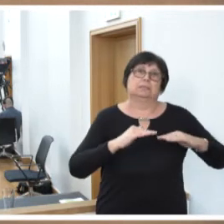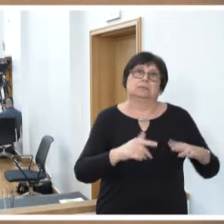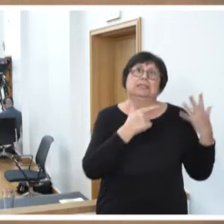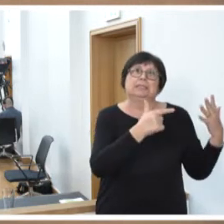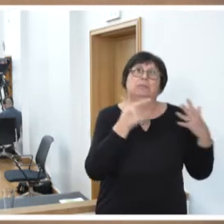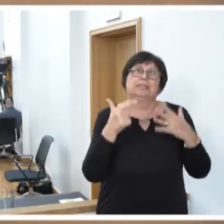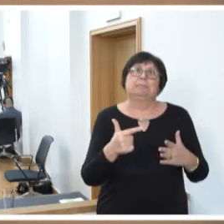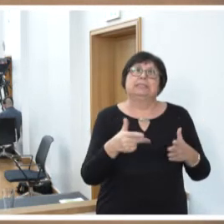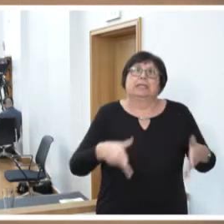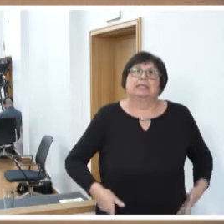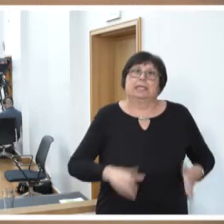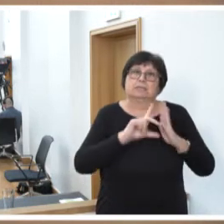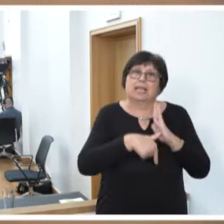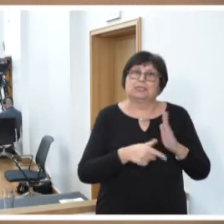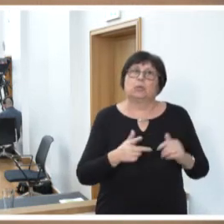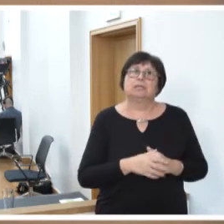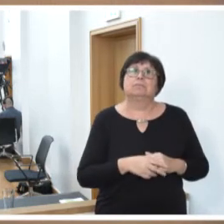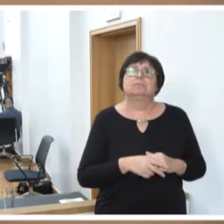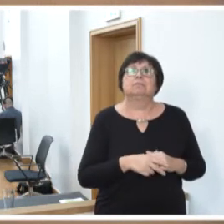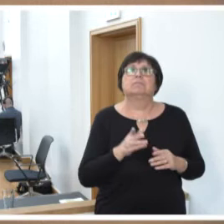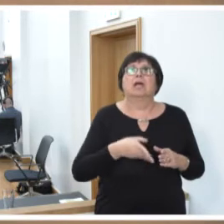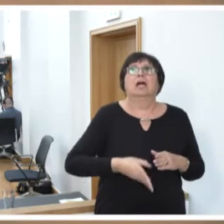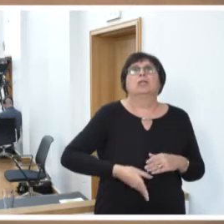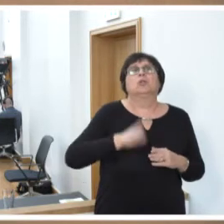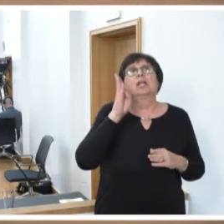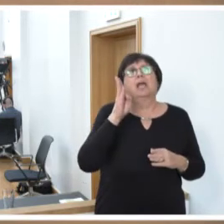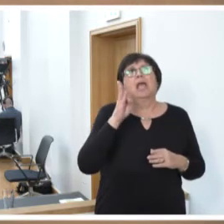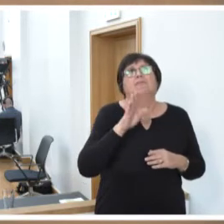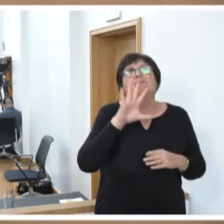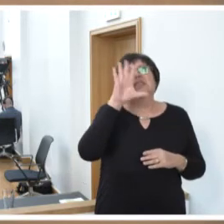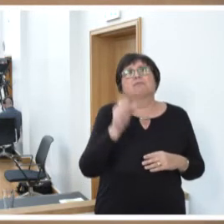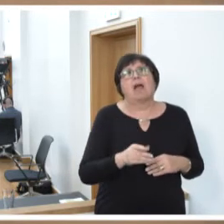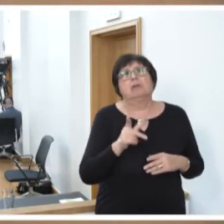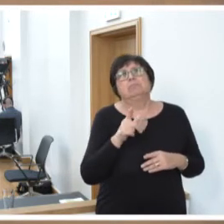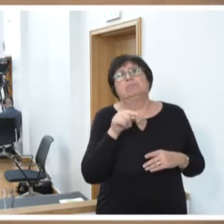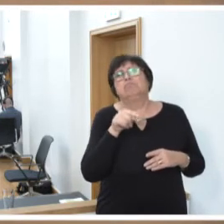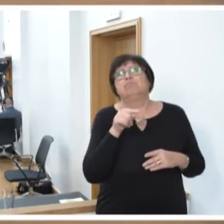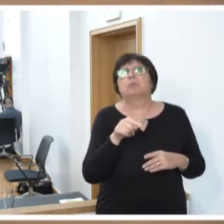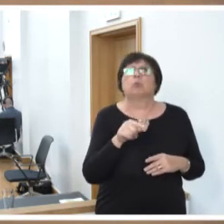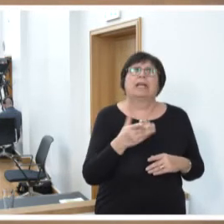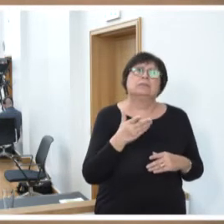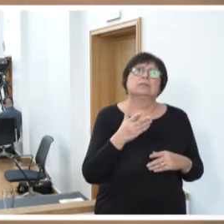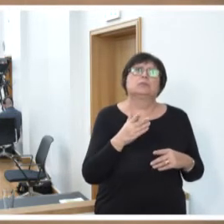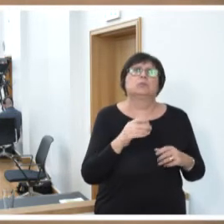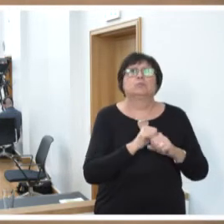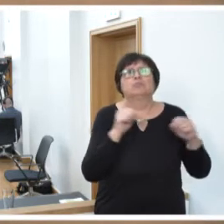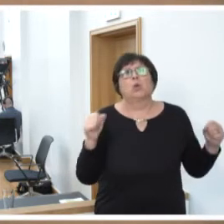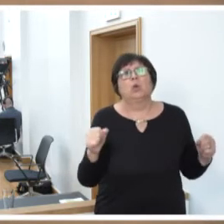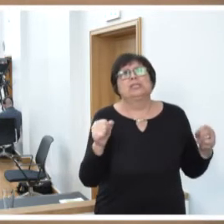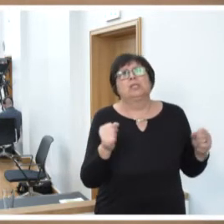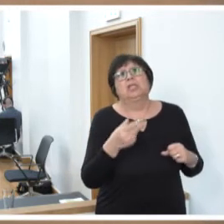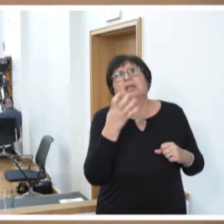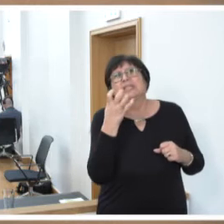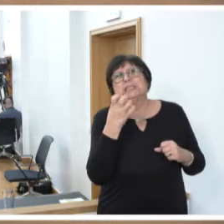Dienstleistungen und NRW bewegt sich derzeit auf in der Größenordnung 340